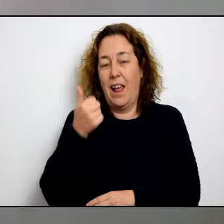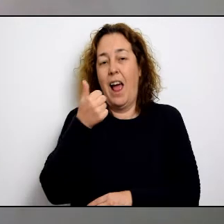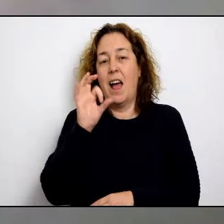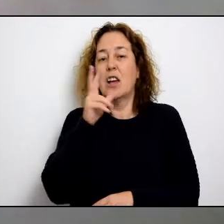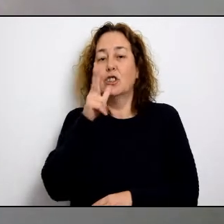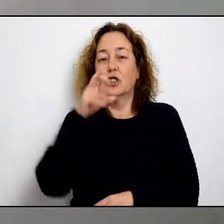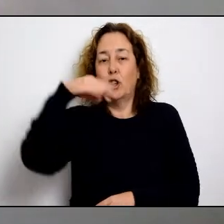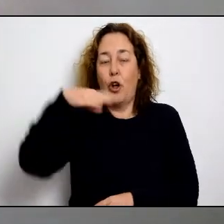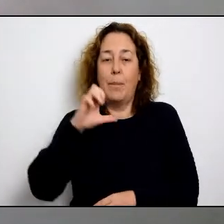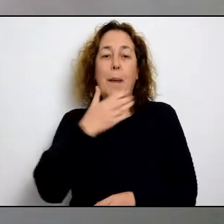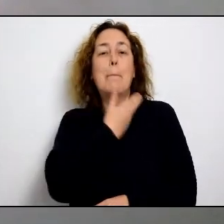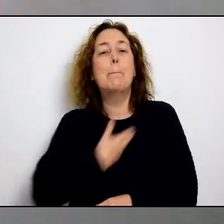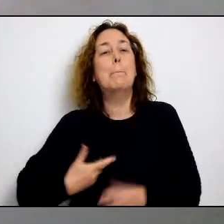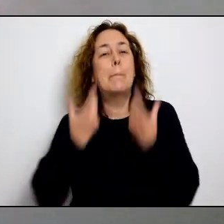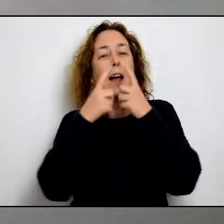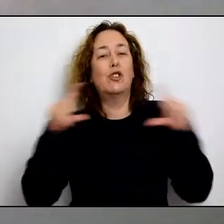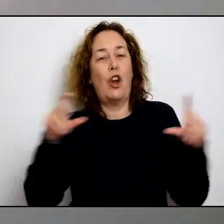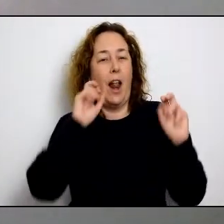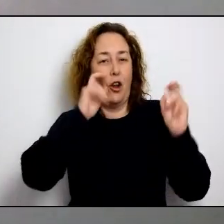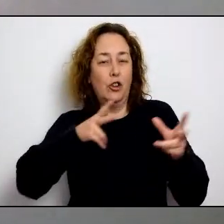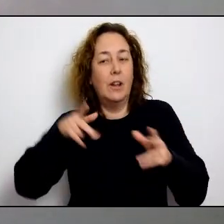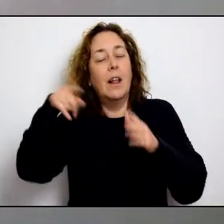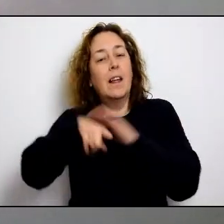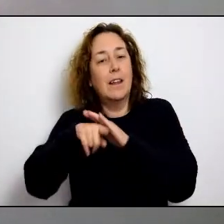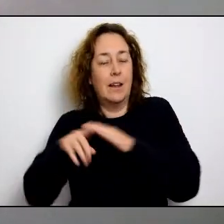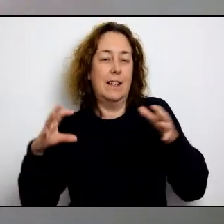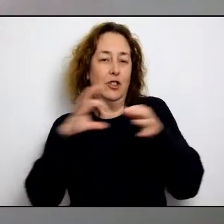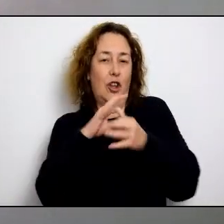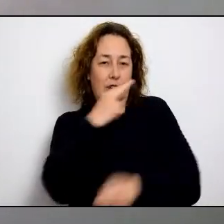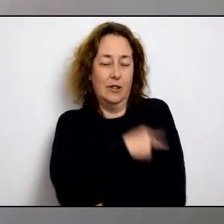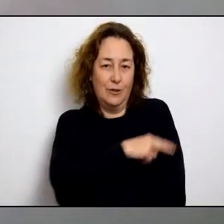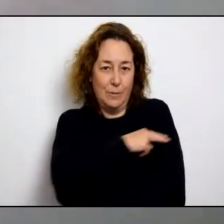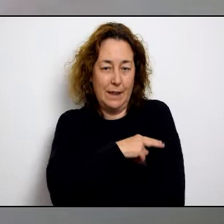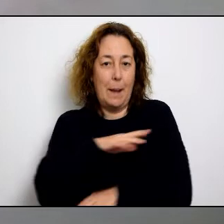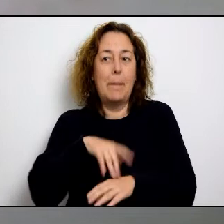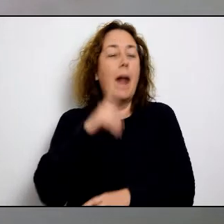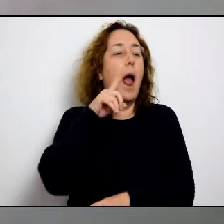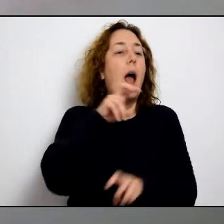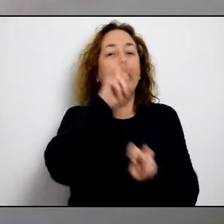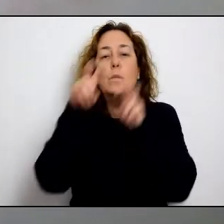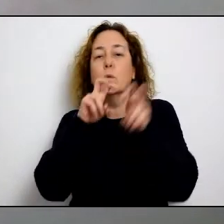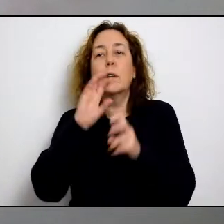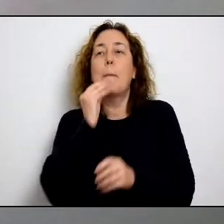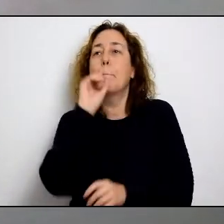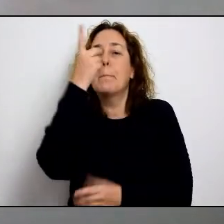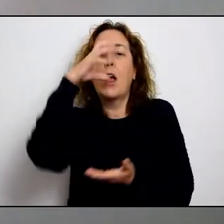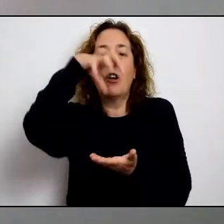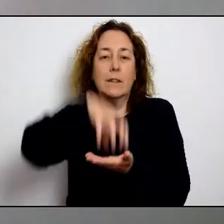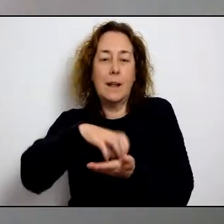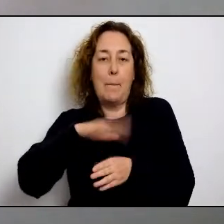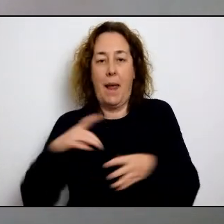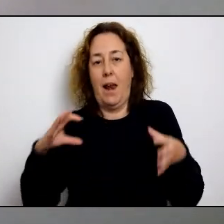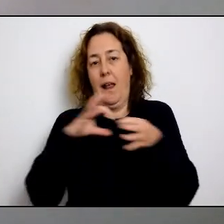més el meu sincer agraïment, també, en nom de tota la societat menorquina, a SOME, com a patronal hotelera, que se n'encarrega de fer